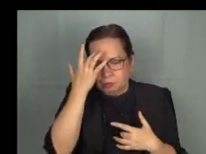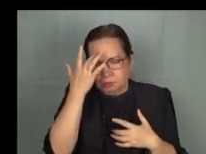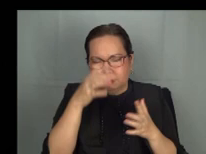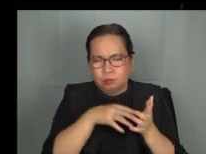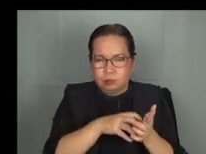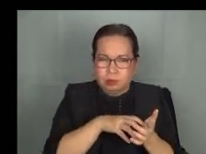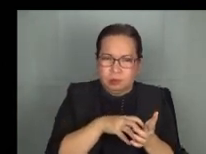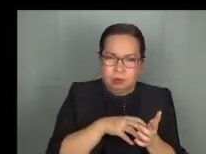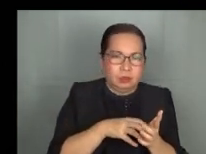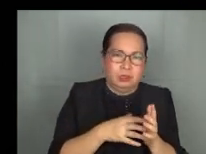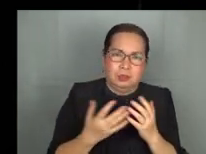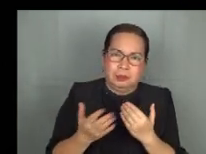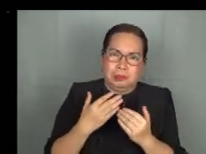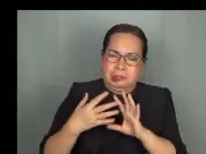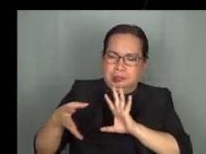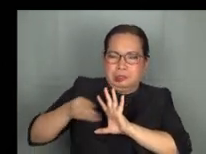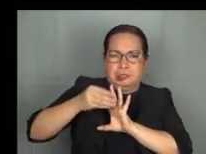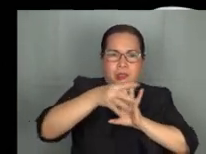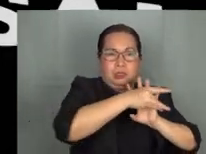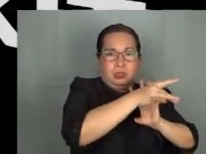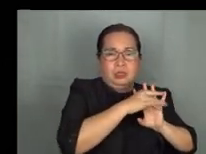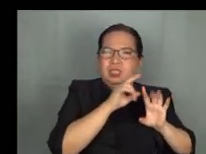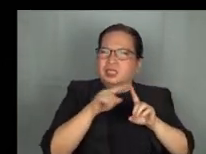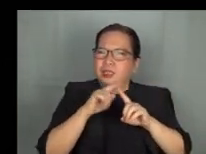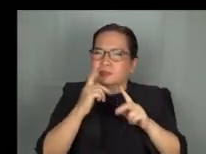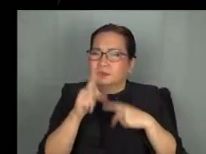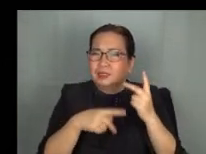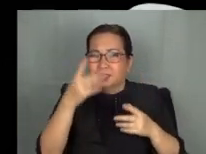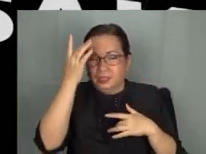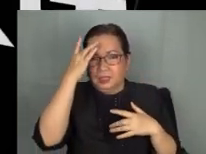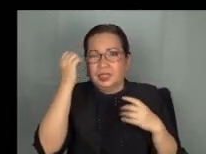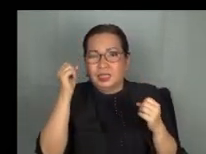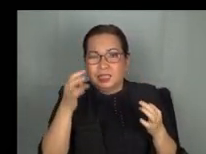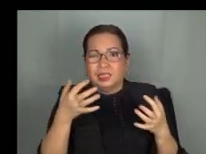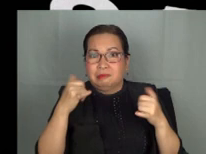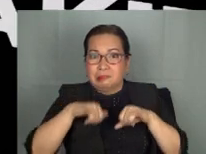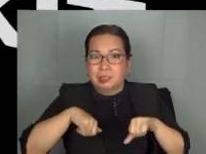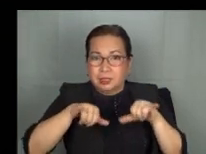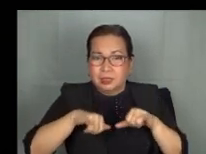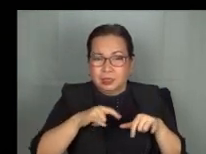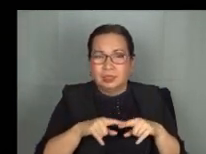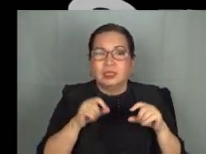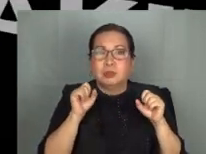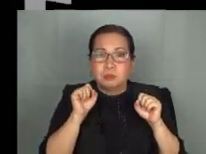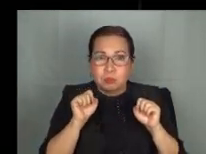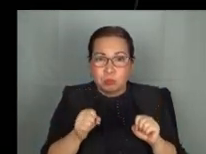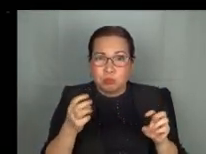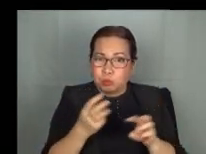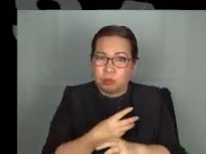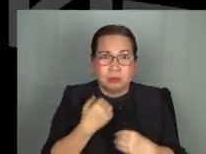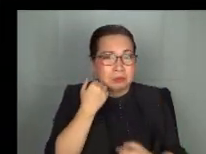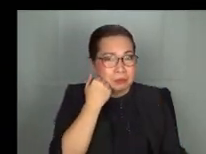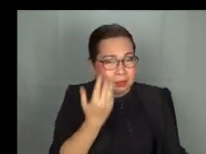at pinapahina ang resistensya laban sa iba pang mga sakit. Kapag napabayaan, ay maaari niya itong